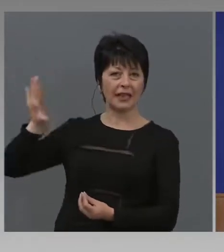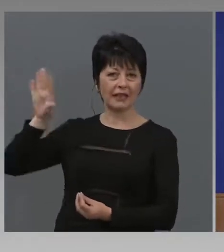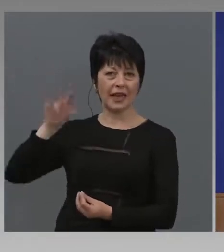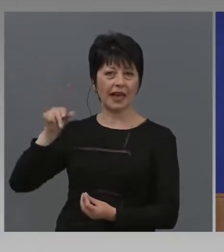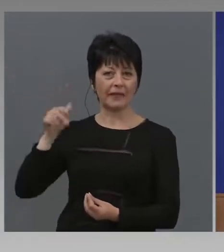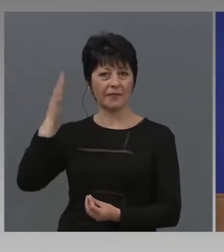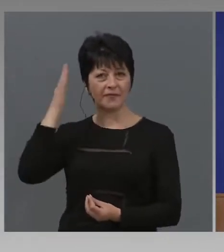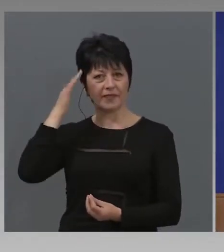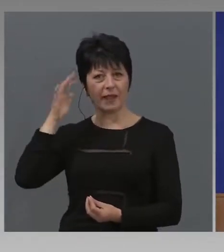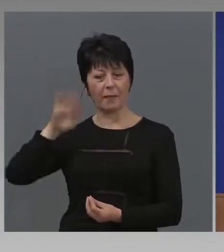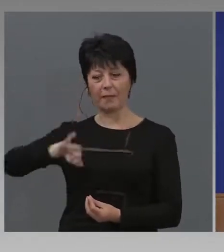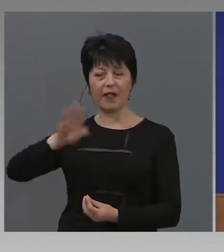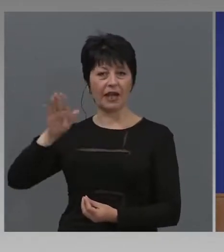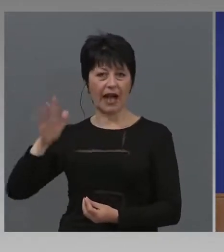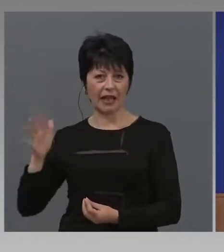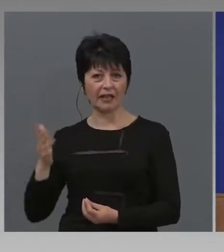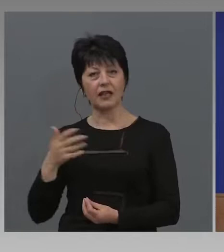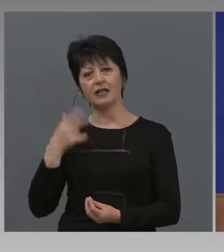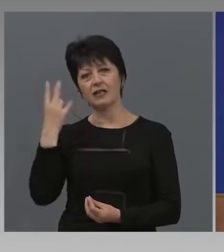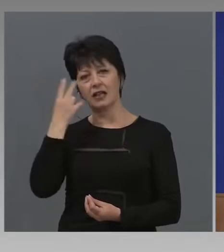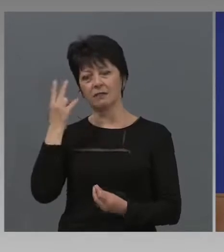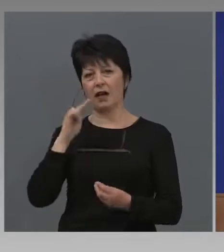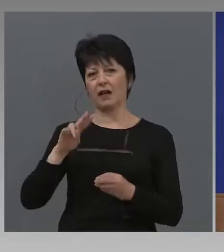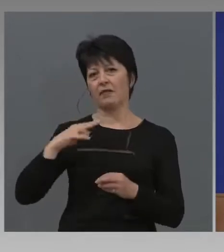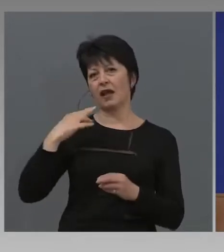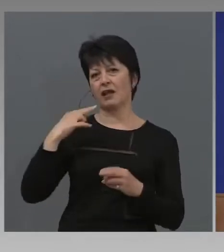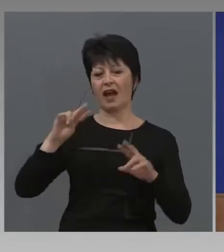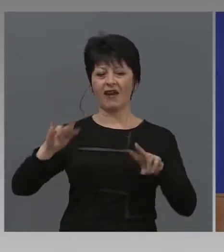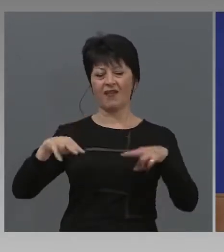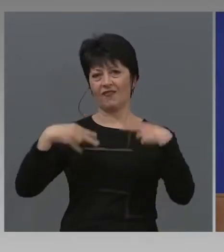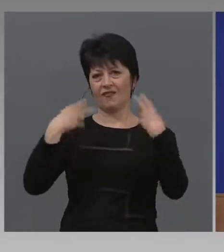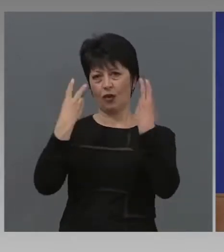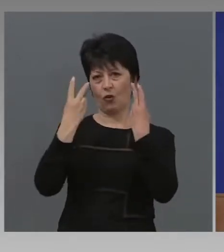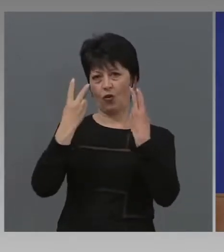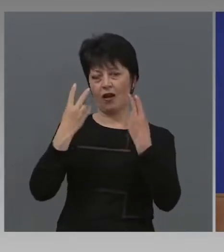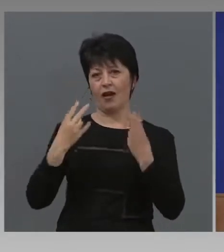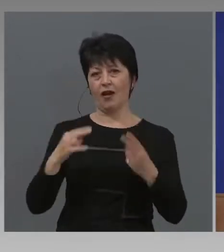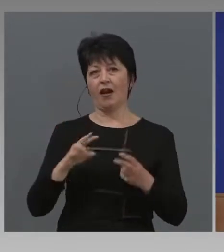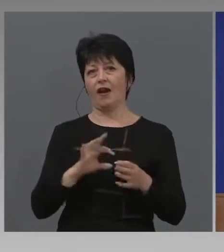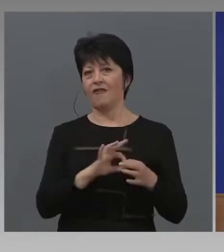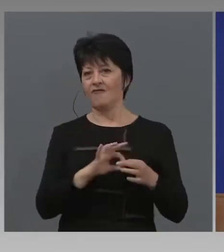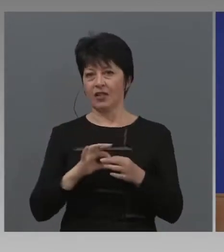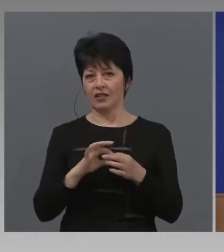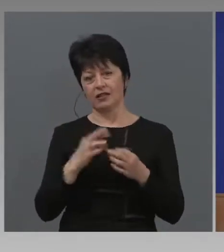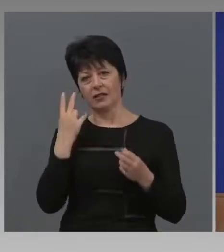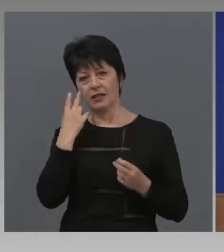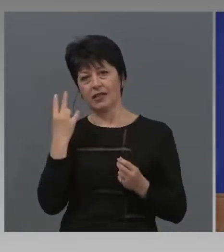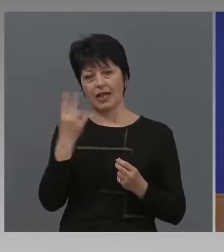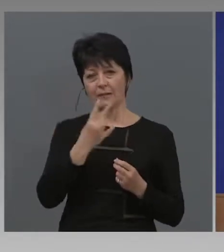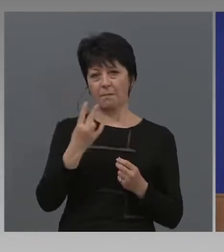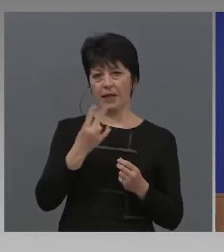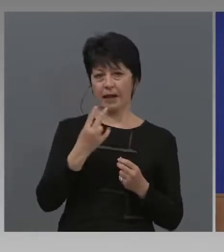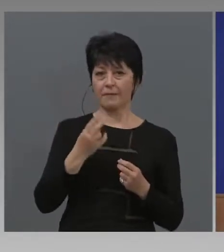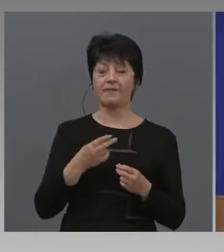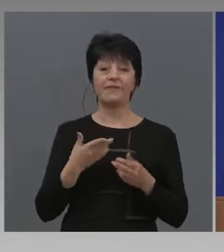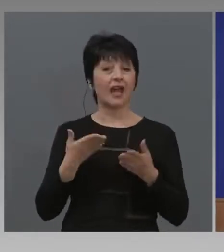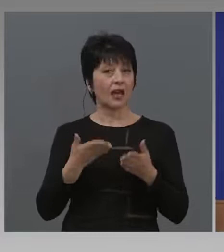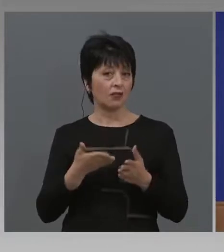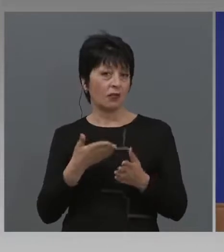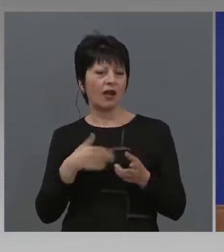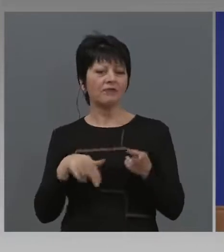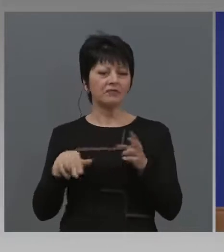пак така с видеоконферентна връзка да проведем. И тогава да се търси